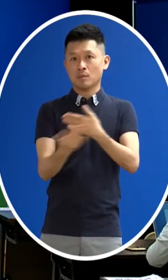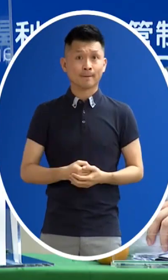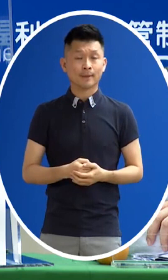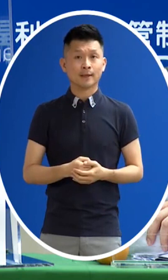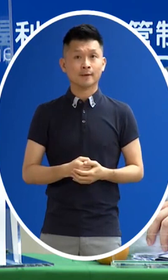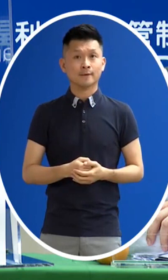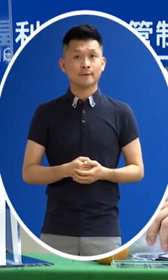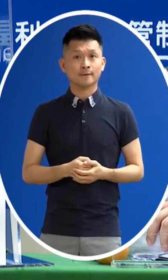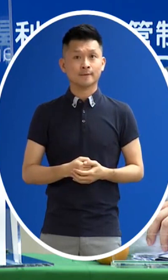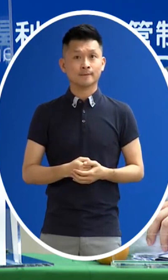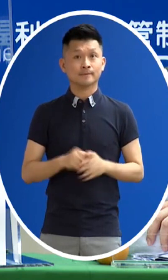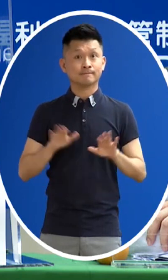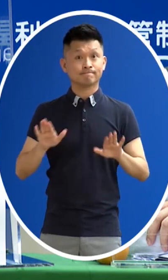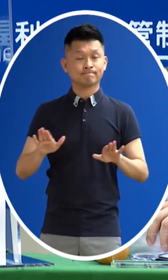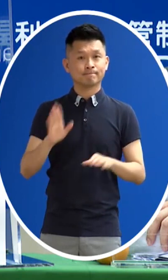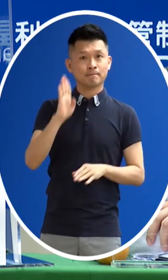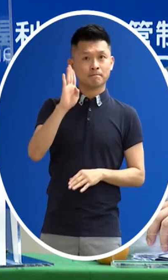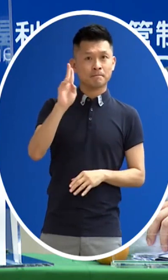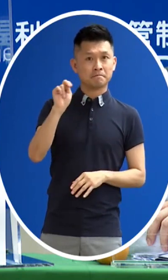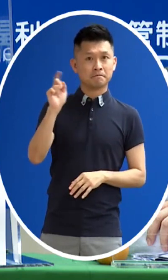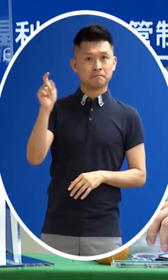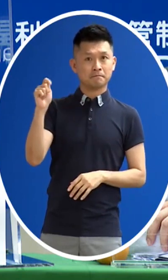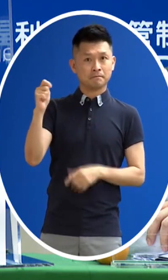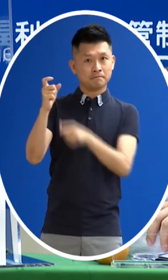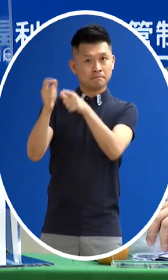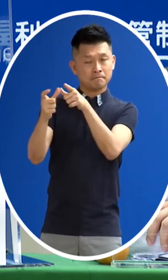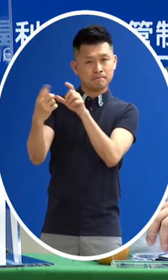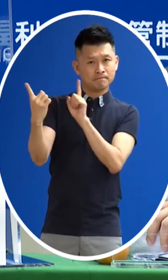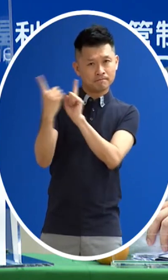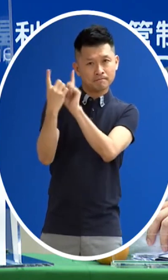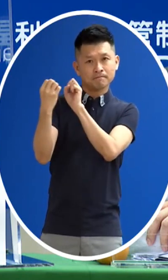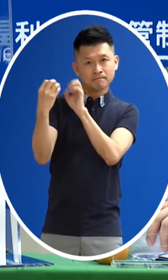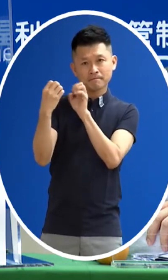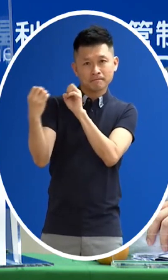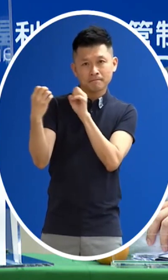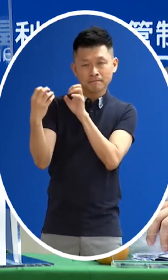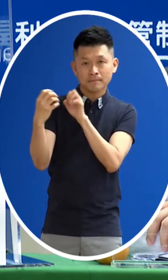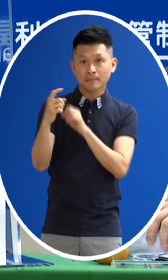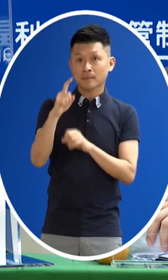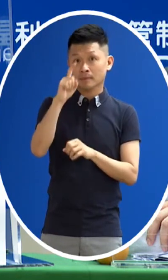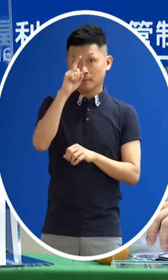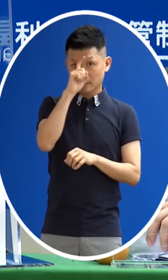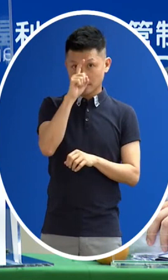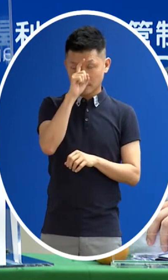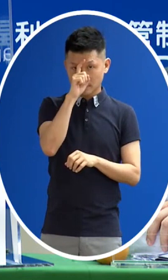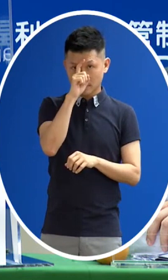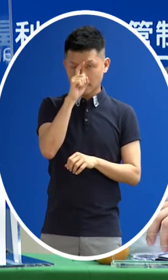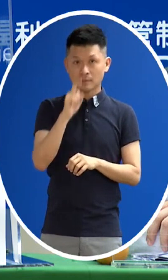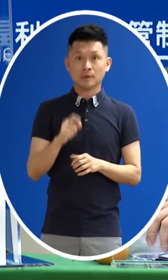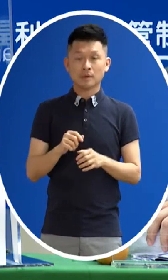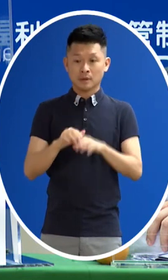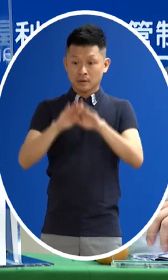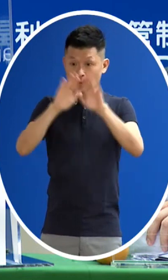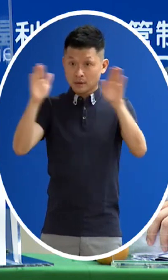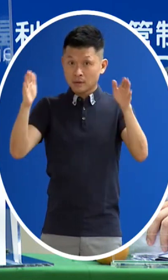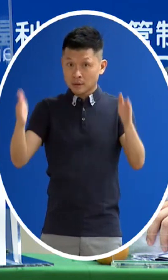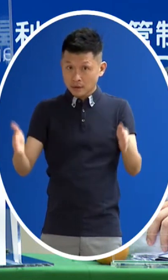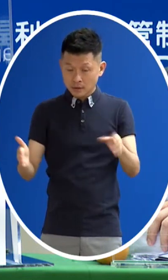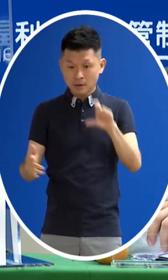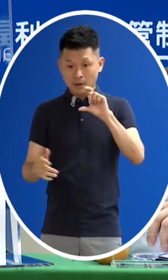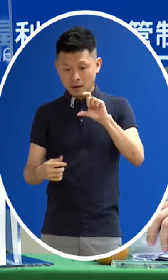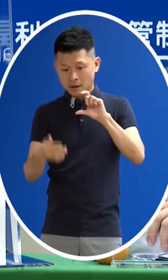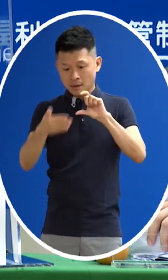這一點這一次在跟BNT談判的時候我們有希望這整體的一個施樣的一個要求